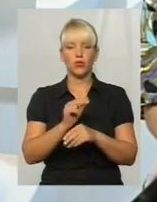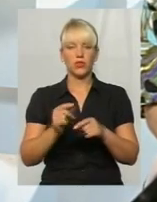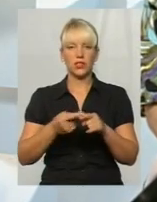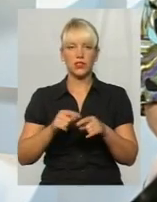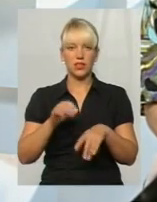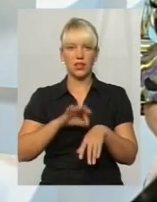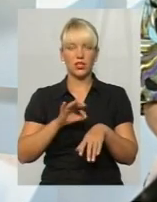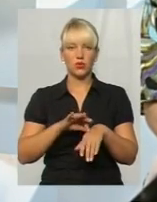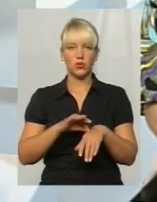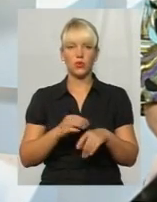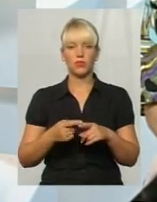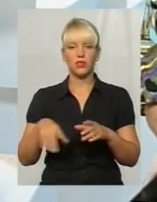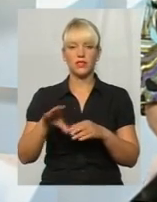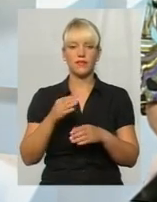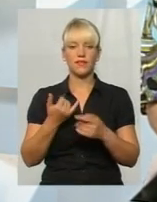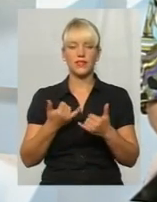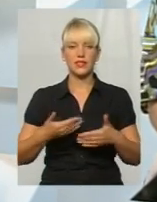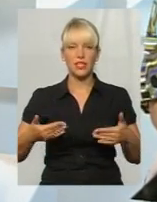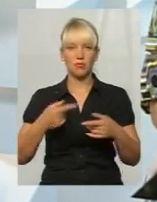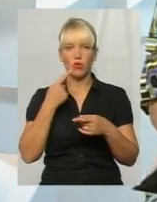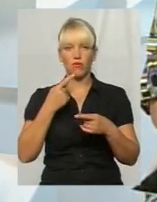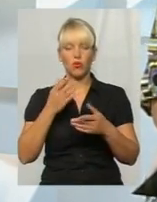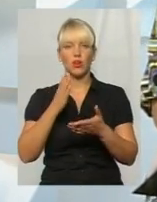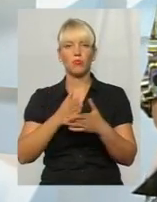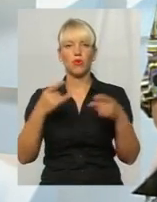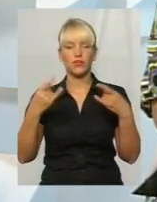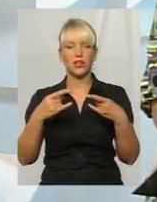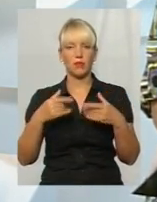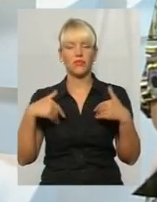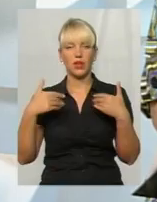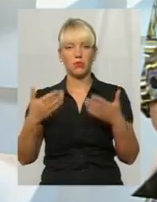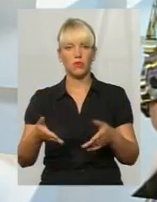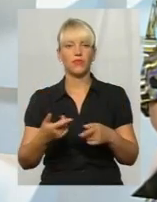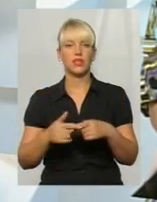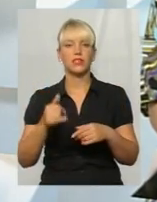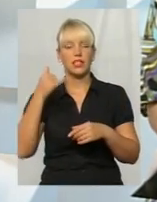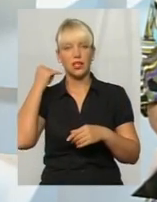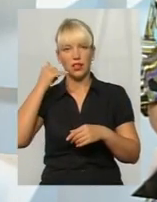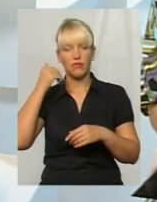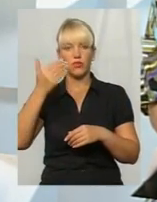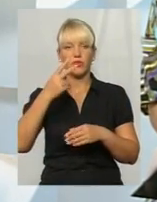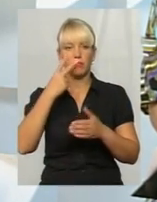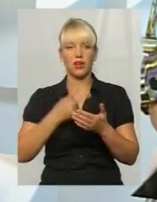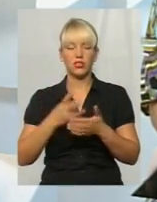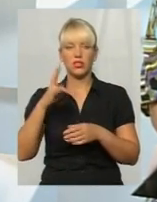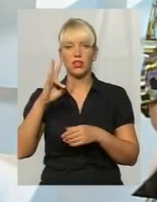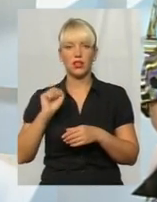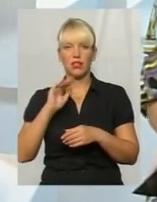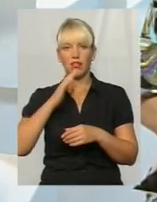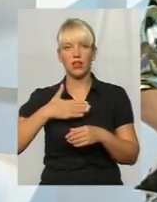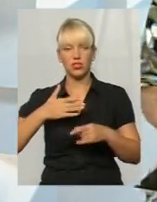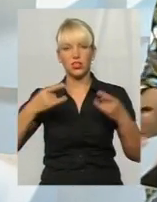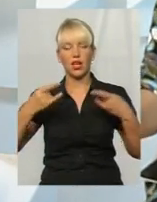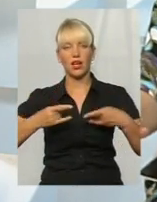прямому ефірі в темі. Вітаю вас. Телефон для зв'язку ви періодично бачите на наших